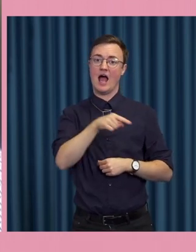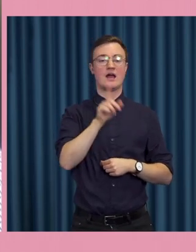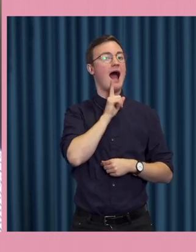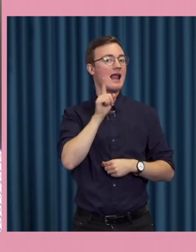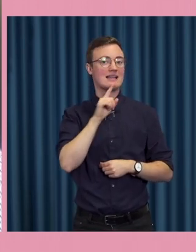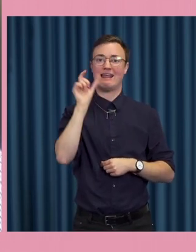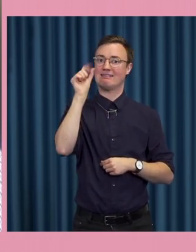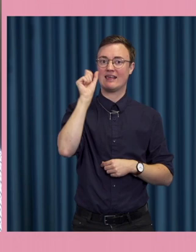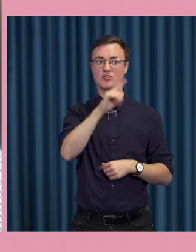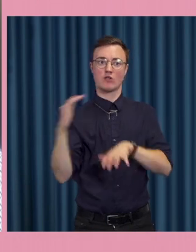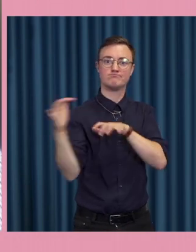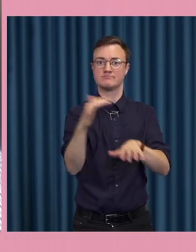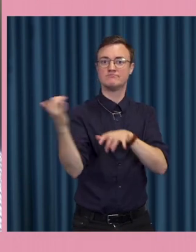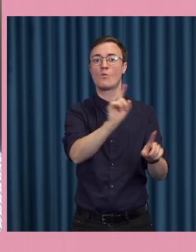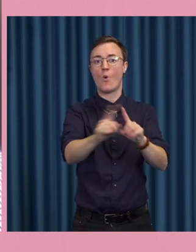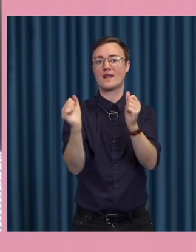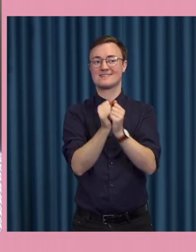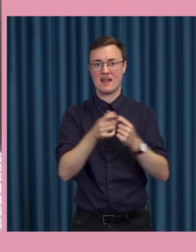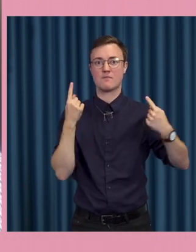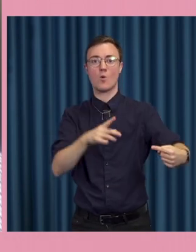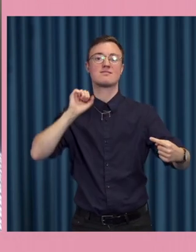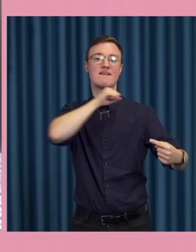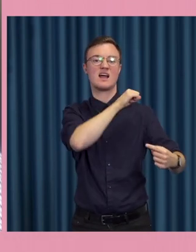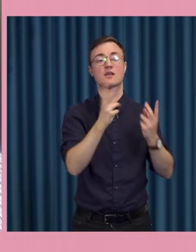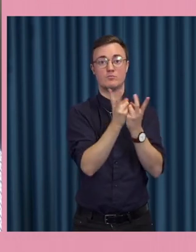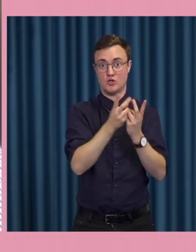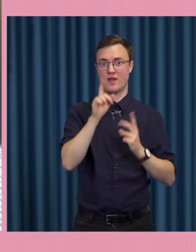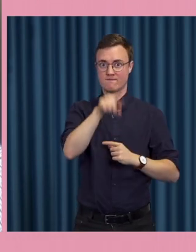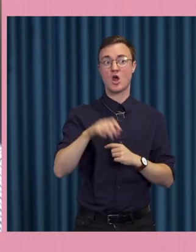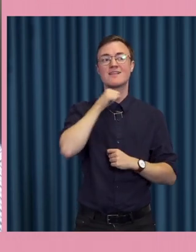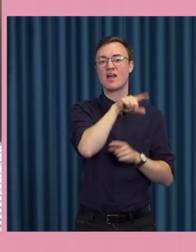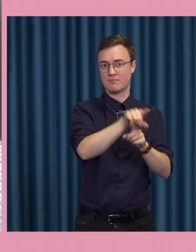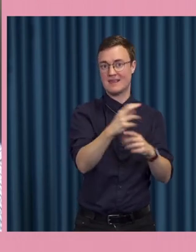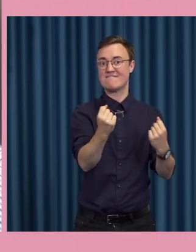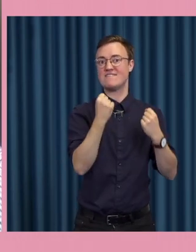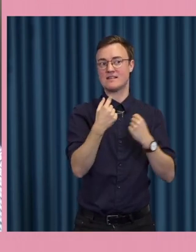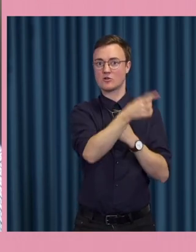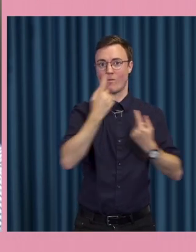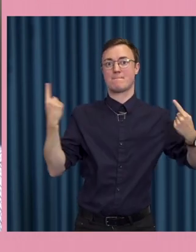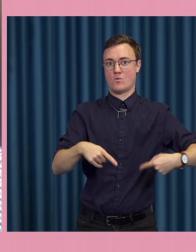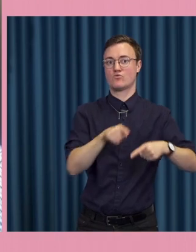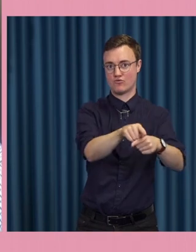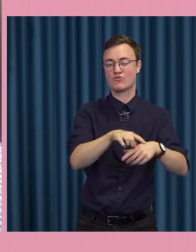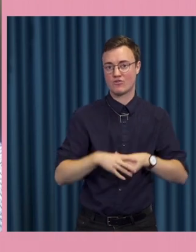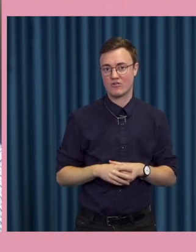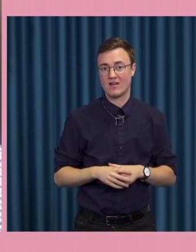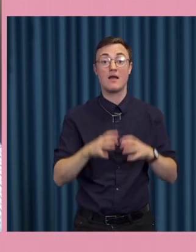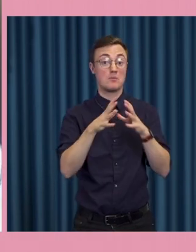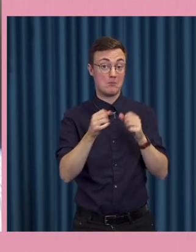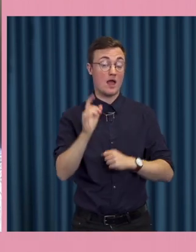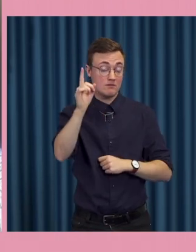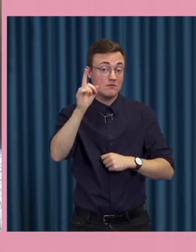digitala angrepp av olika slag så att det är någonting som gör det viktigt hos dem men sen är det ju så att som